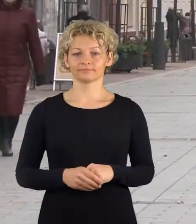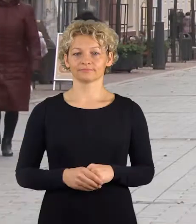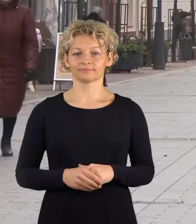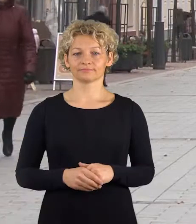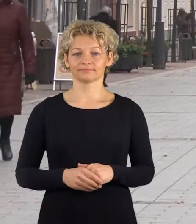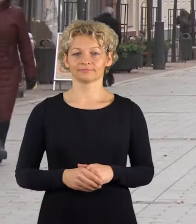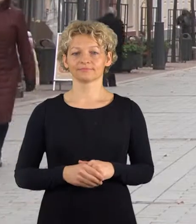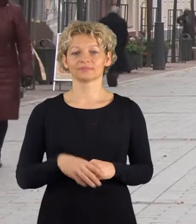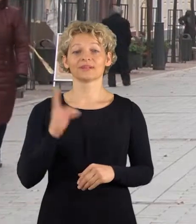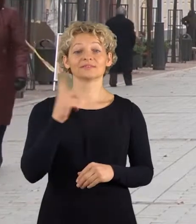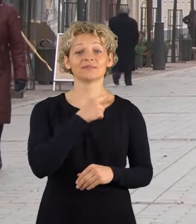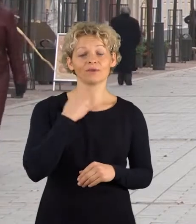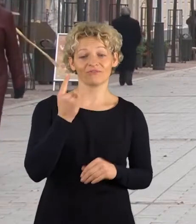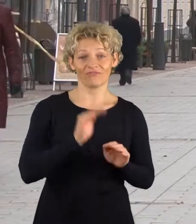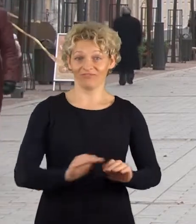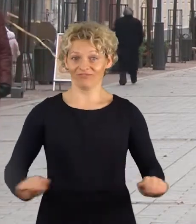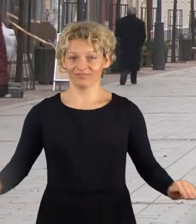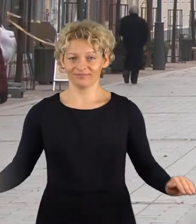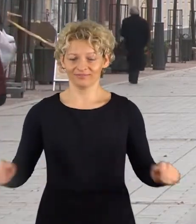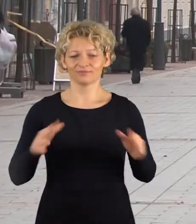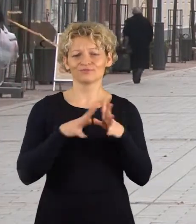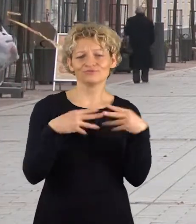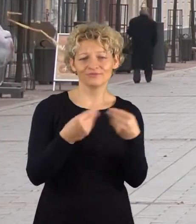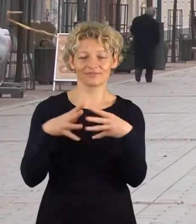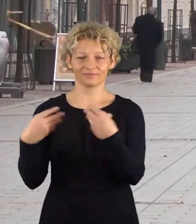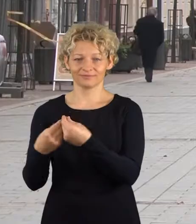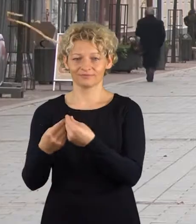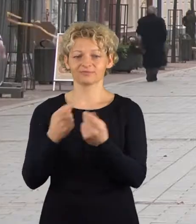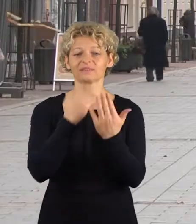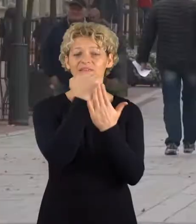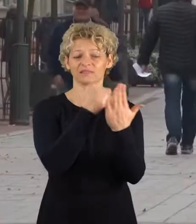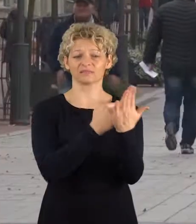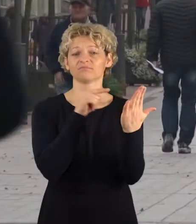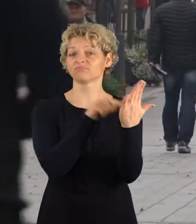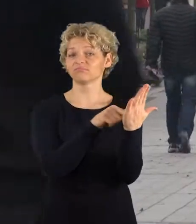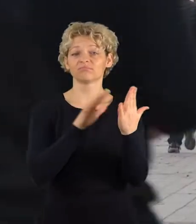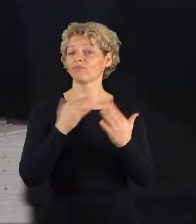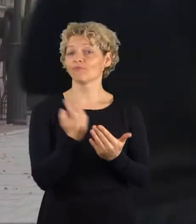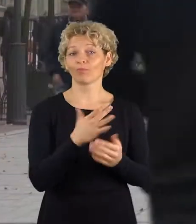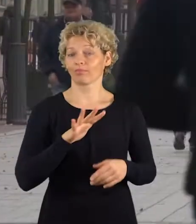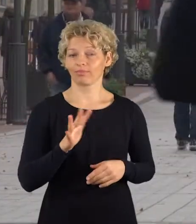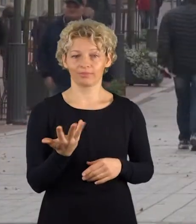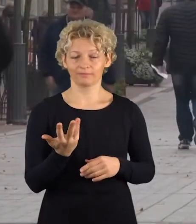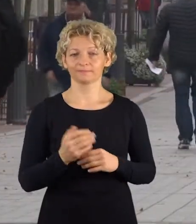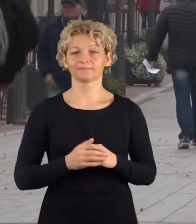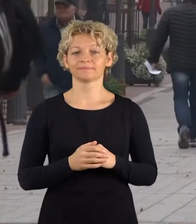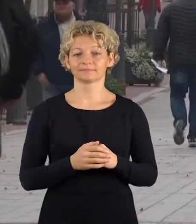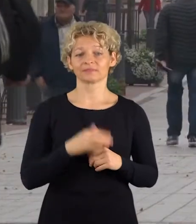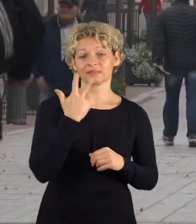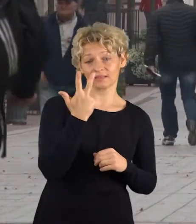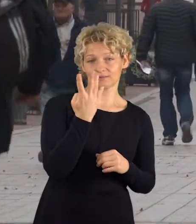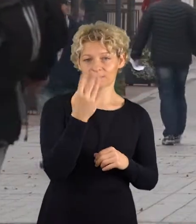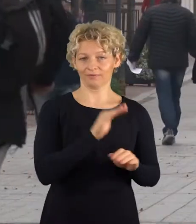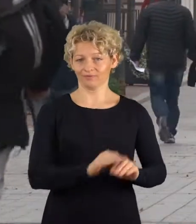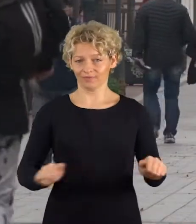Daugiai vaikės šeimos gan prieštaringas ryškinys šiandieninėje visuomenėje. Įstatyme apibrėžiama, kad daugiai vaikės šeima arba kitaip